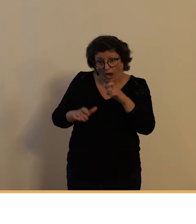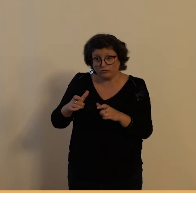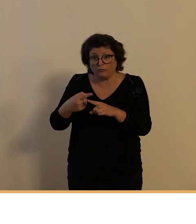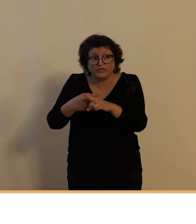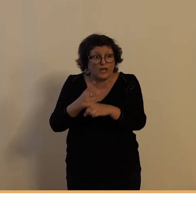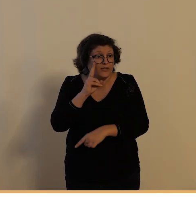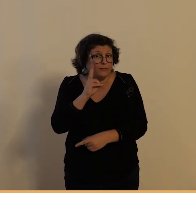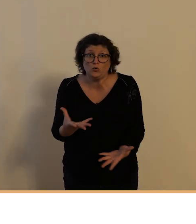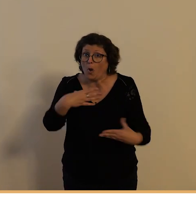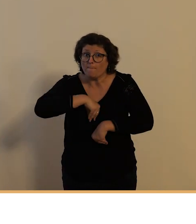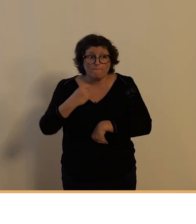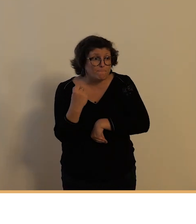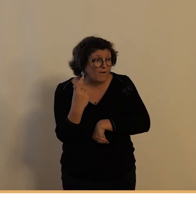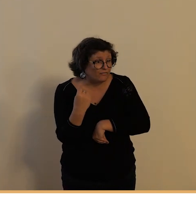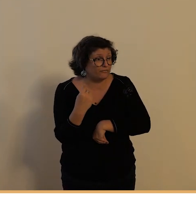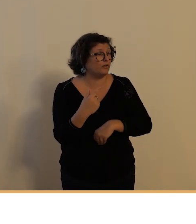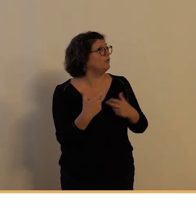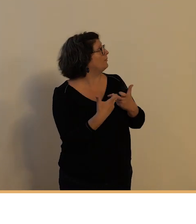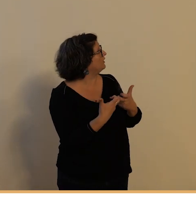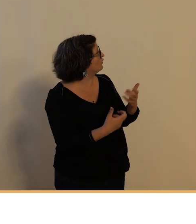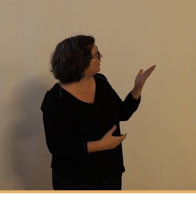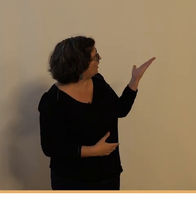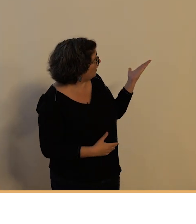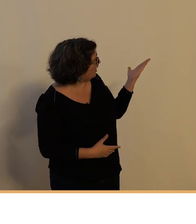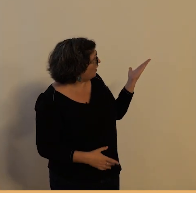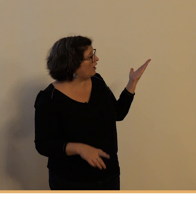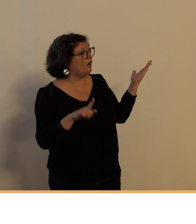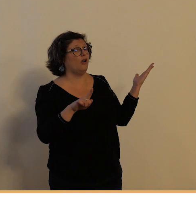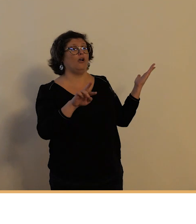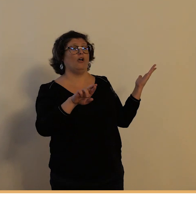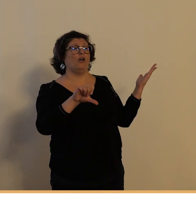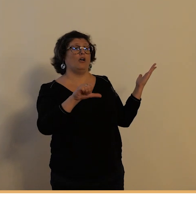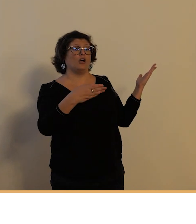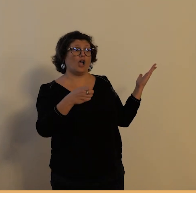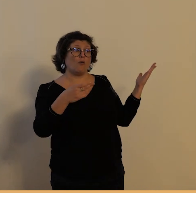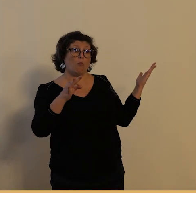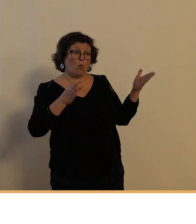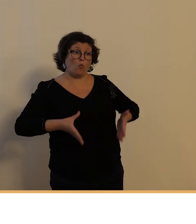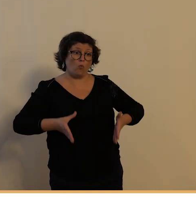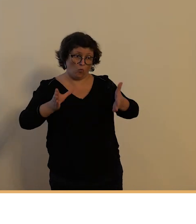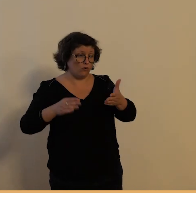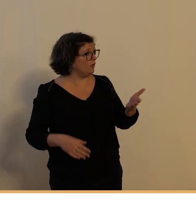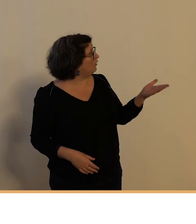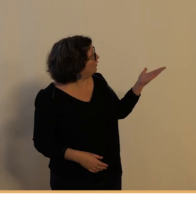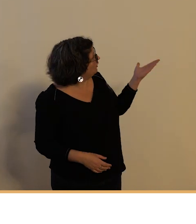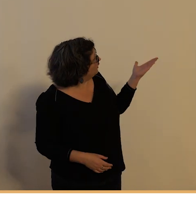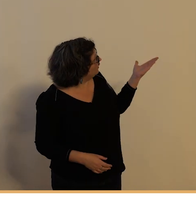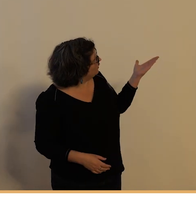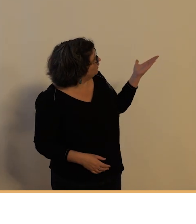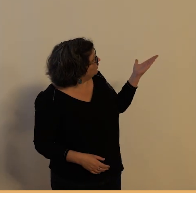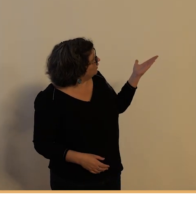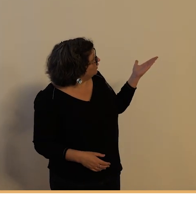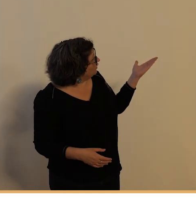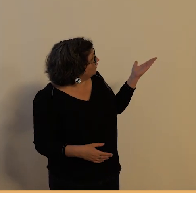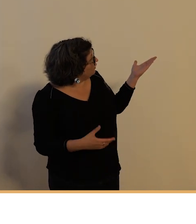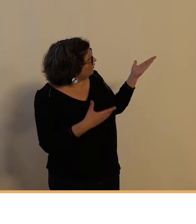ici avenue de Gramont vous avez d'autres façons de voir effectivement la